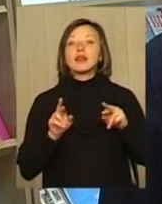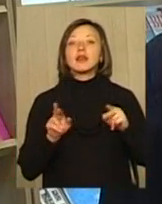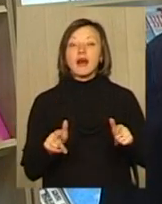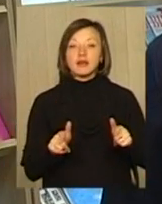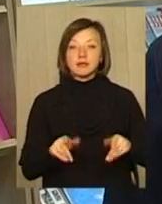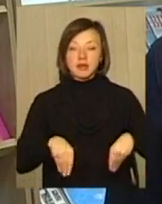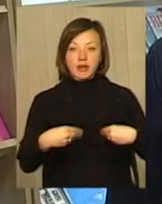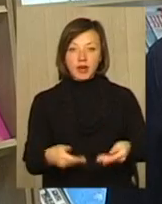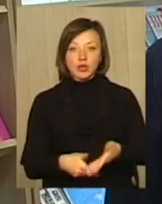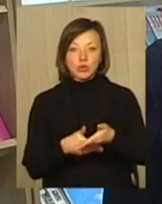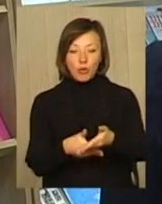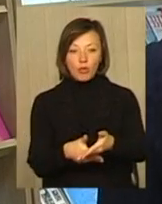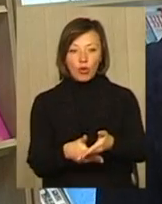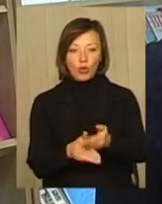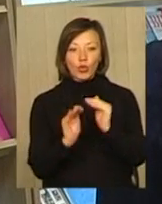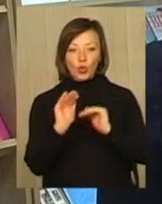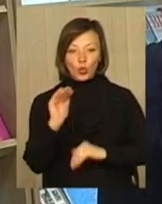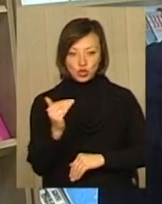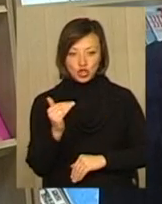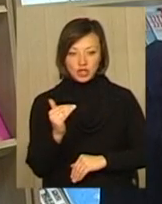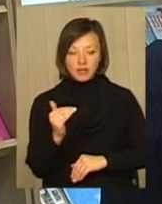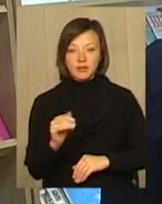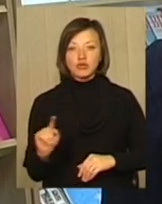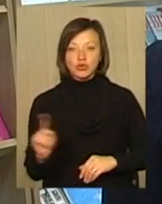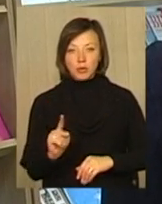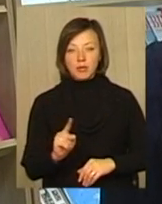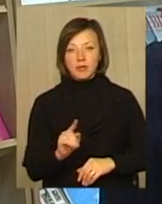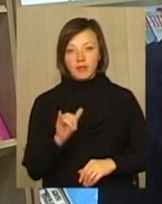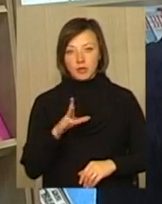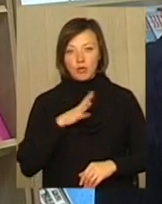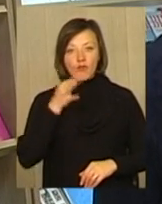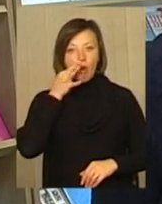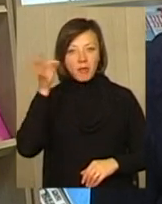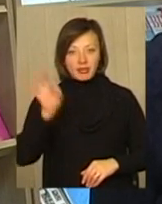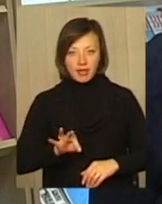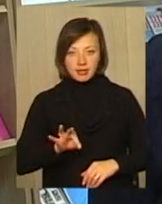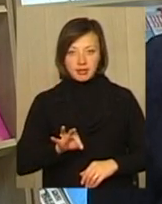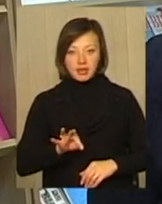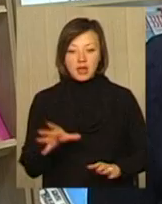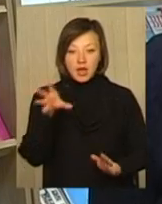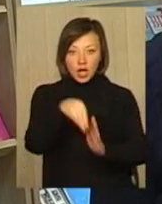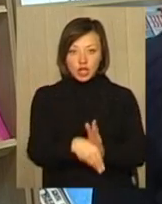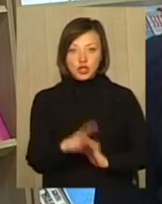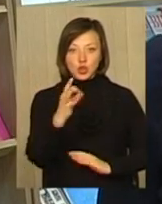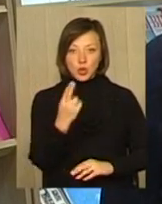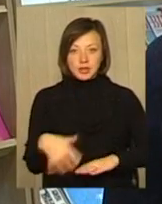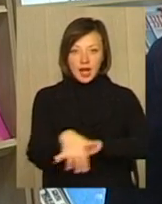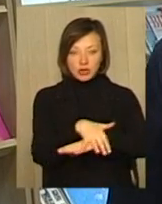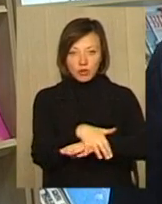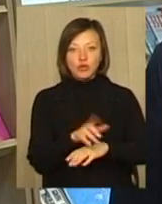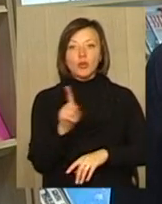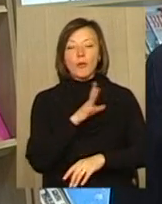надавати допомогу учневі, щоб він був компетентний, соціалізований, і щоб він був